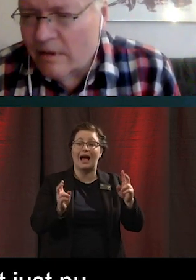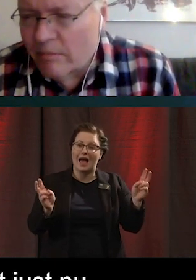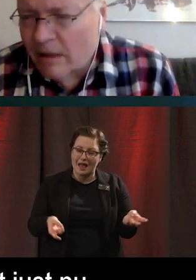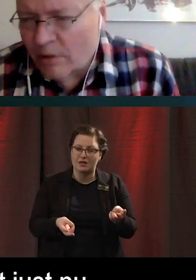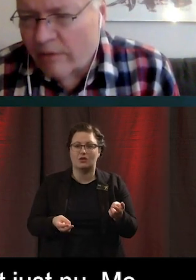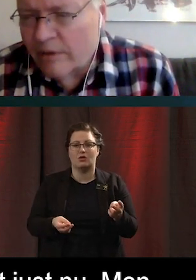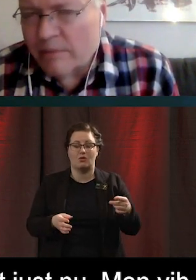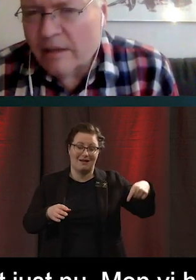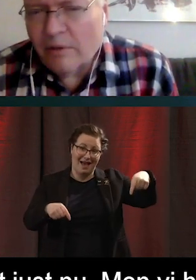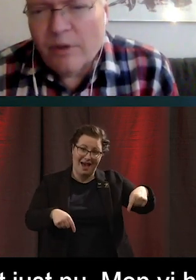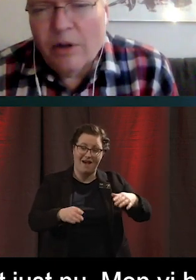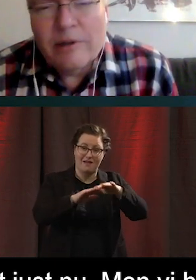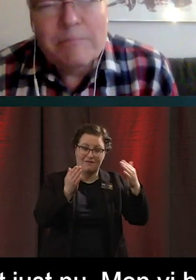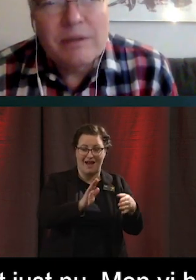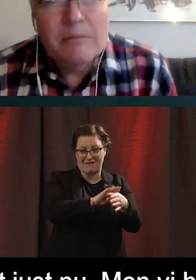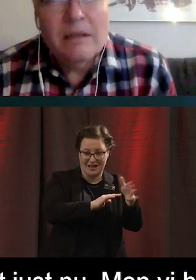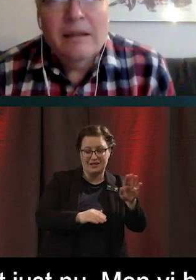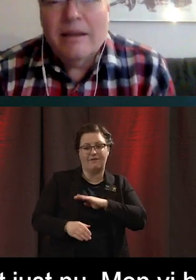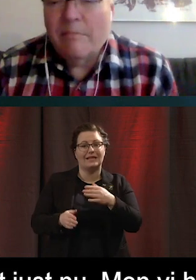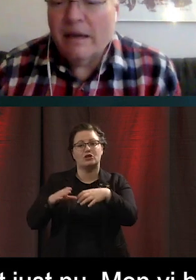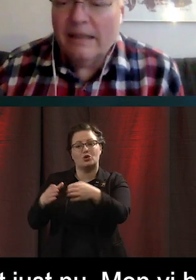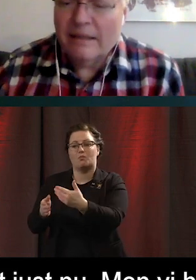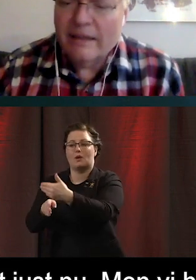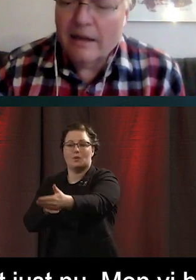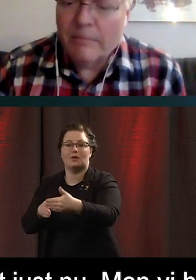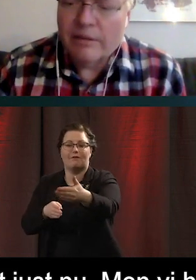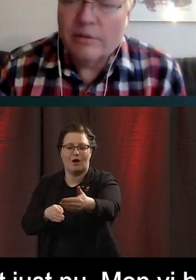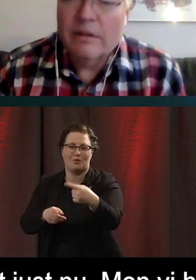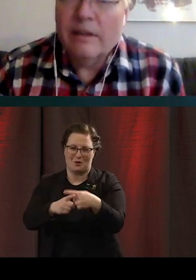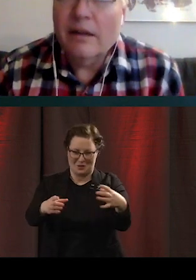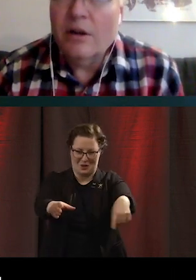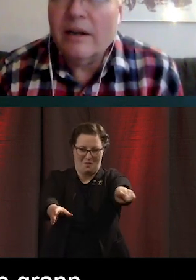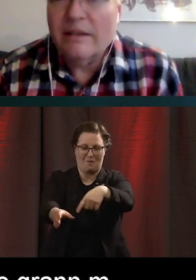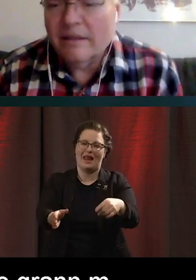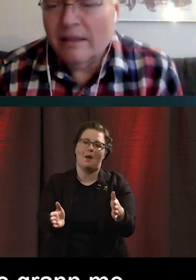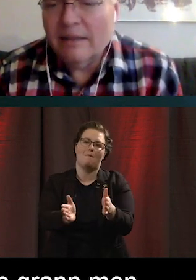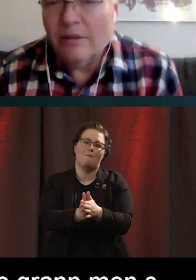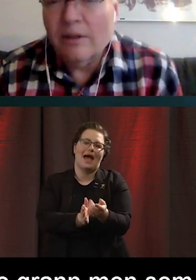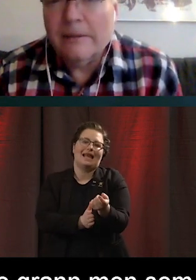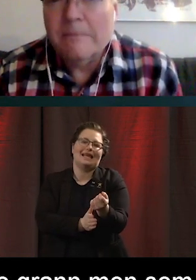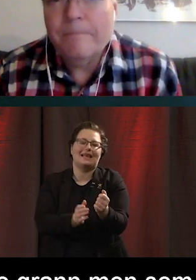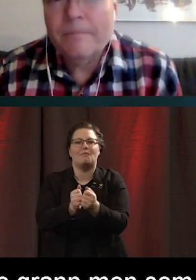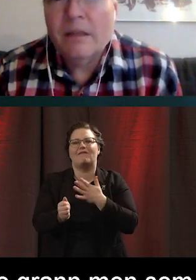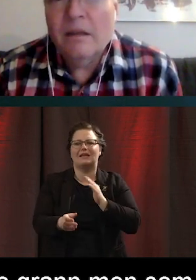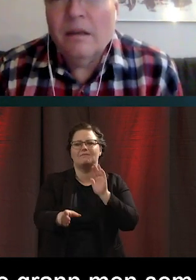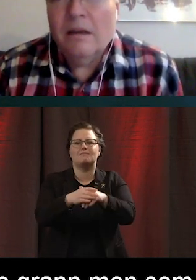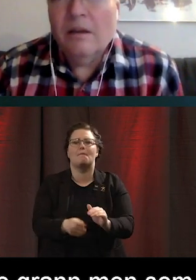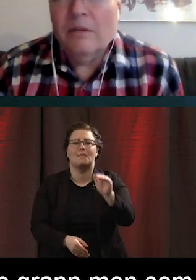som är utanför som sagt och vi har grupper som är med lite grann men som skulle vilja öka sitt deltagande.